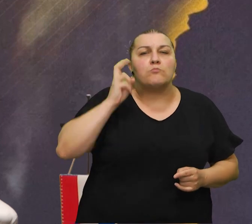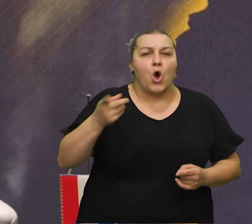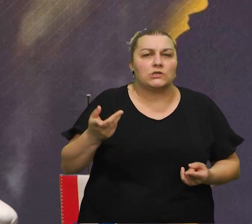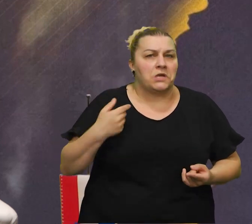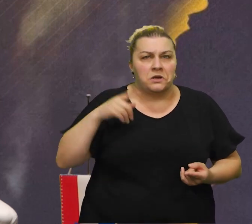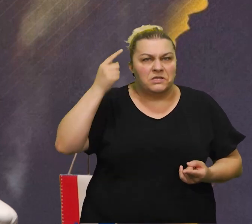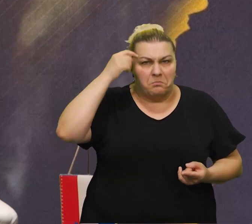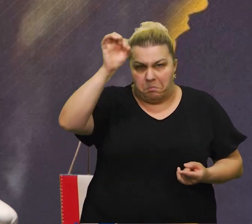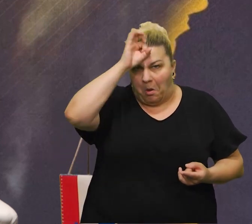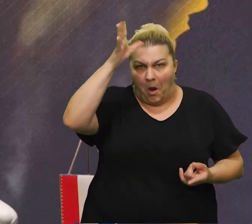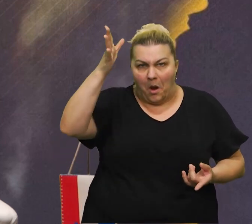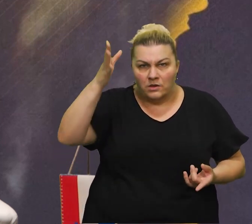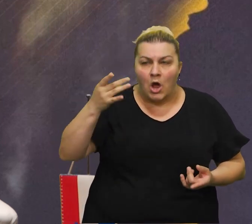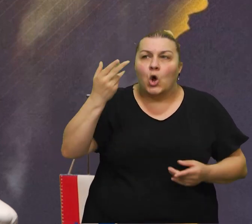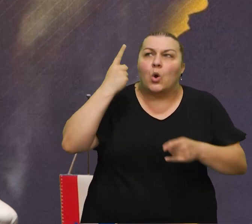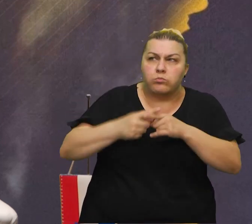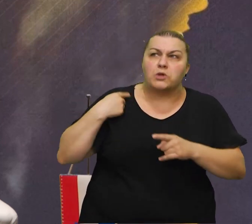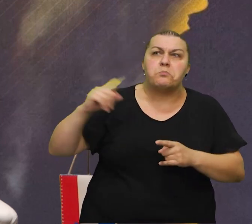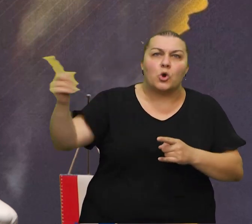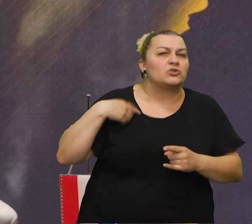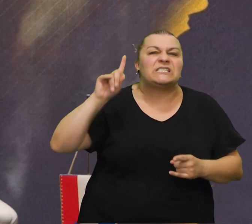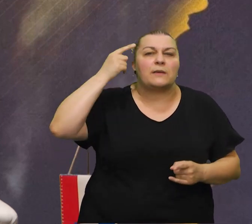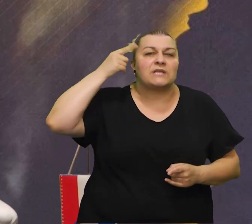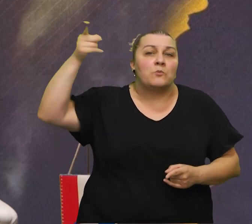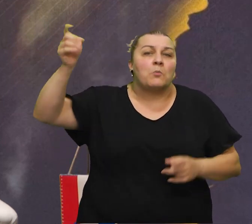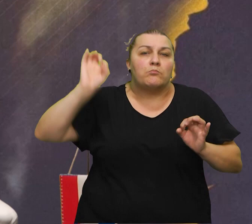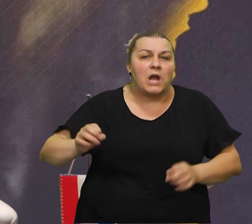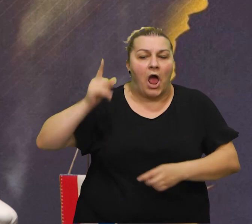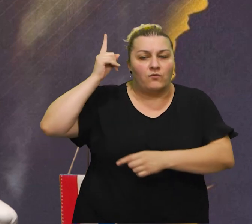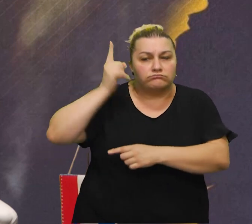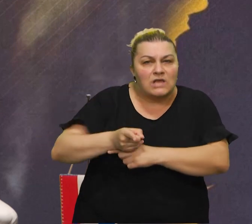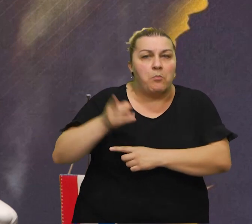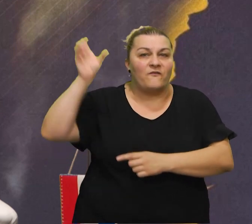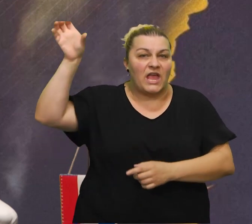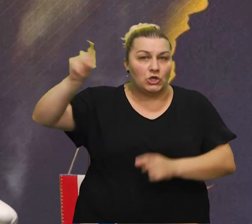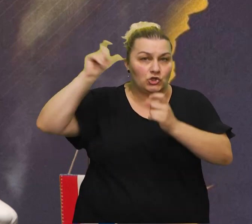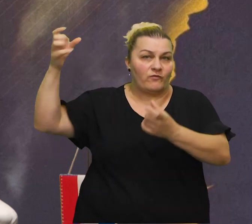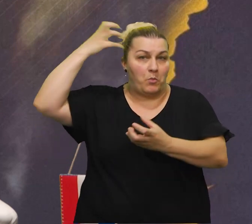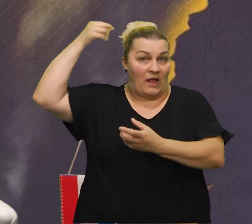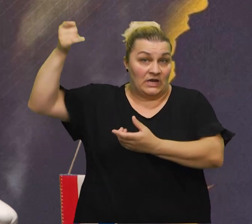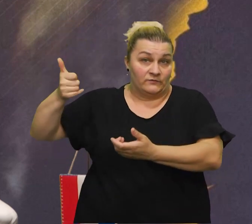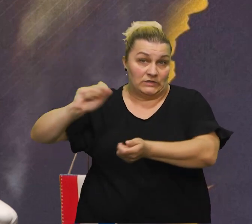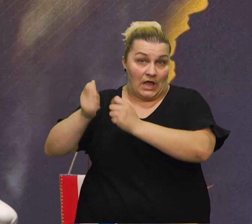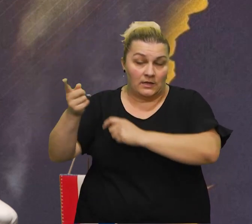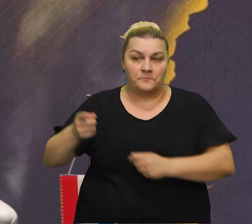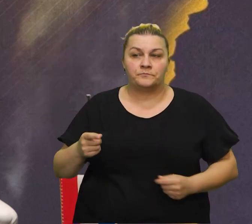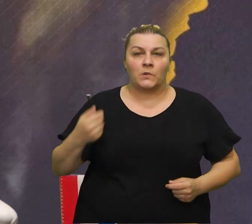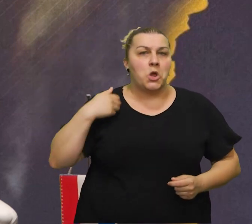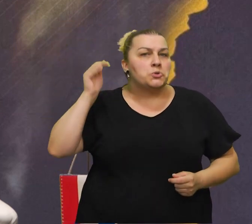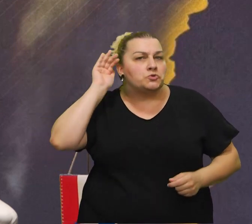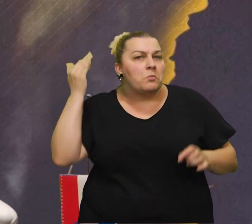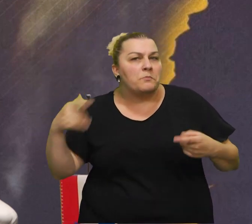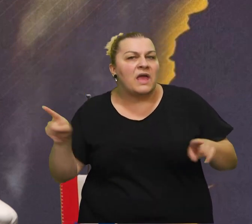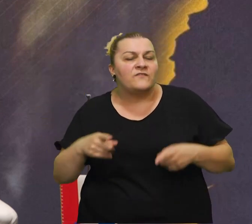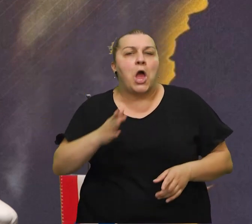mi je nekak ne interesirala, prošla za stotenu puta. I nago inegu ona gužva galama, piva se, moja domovina, zove, samo